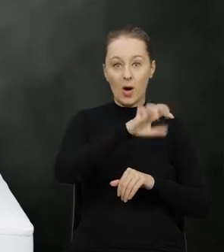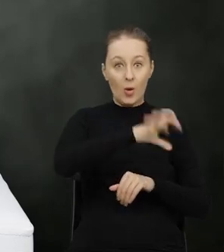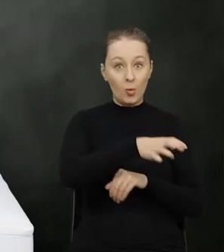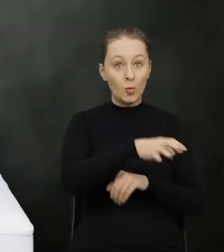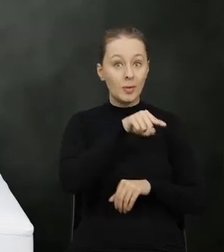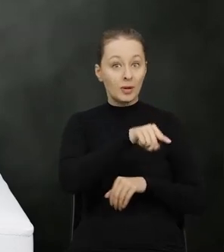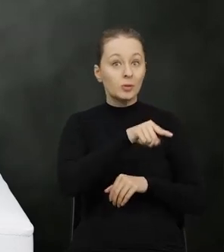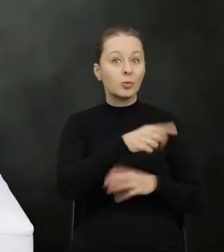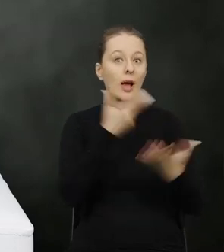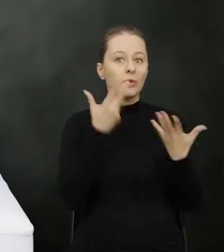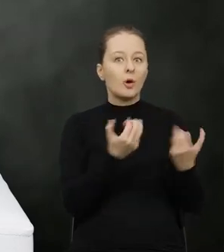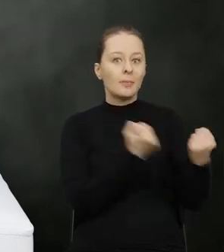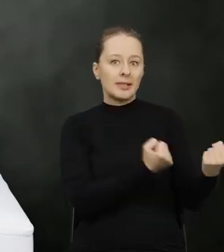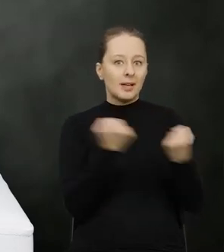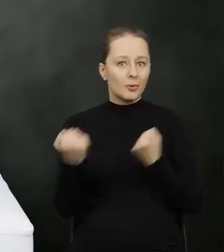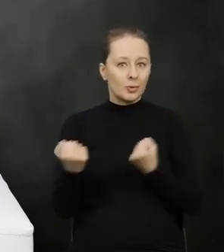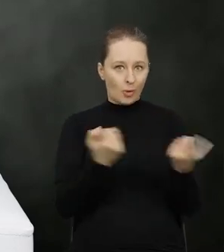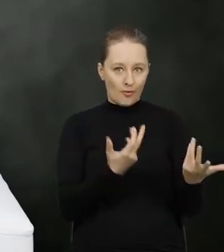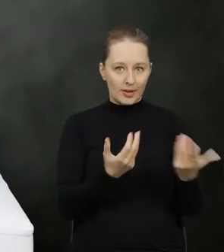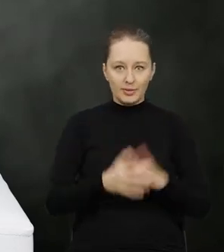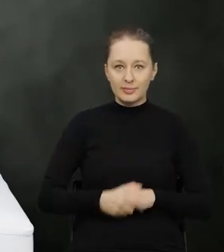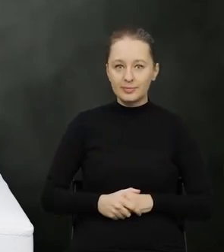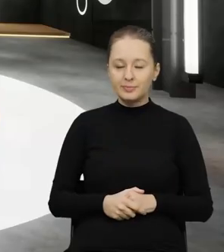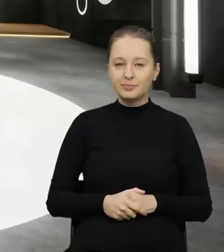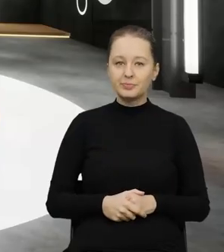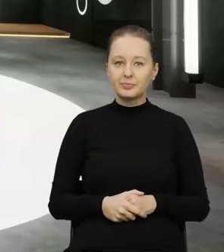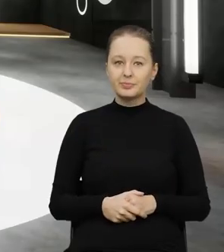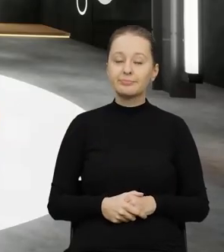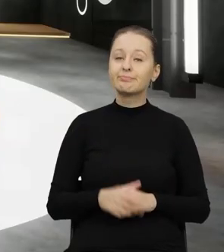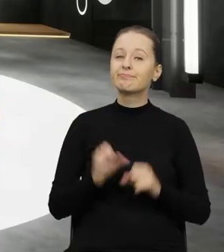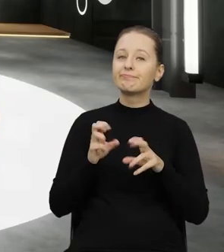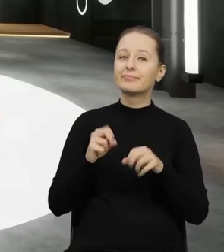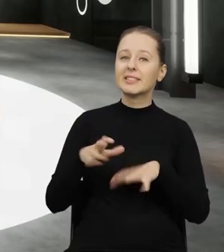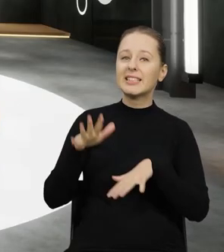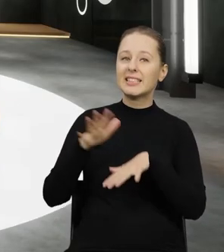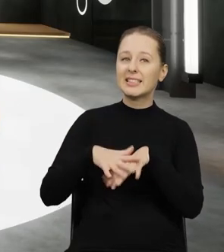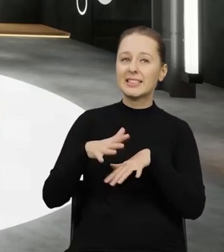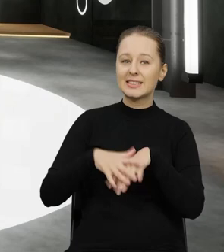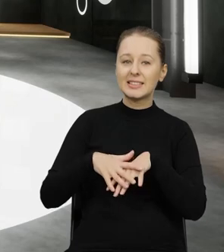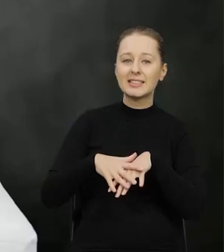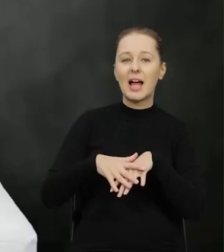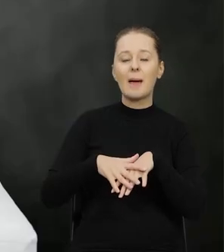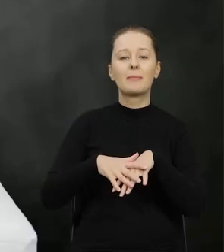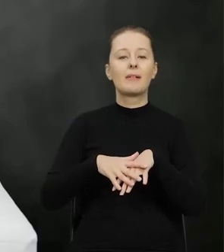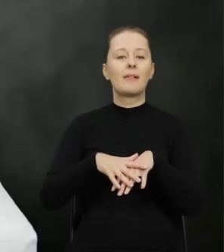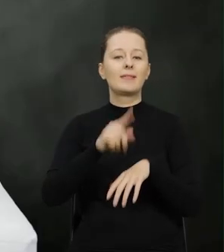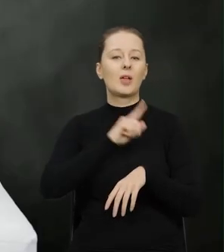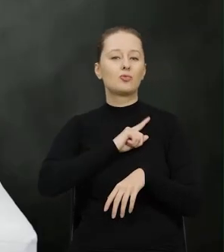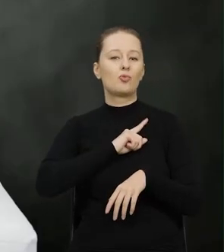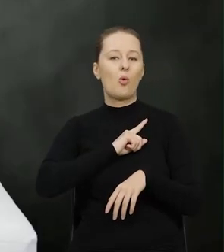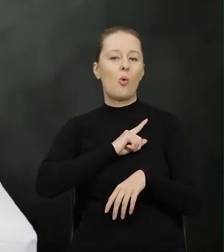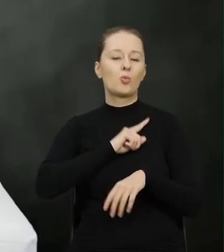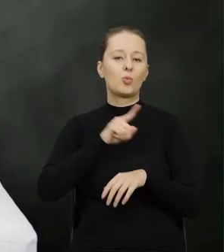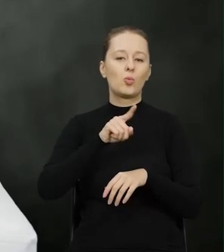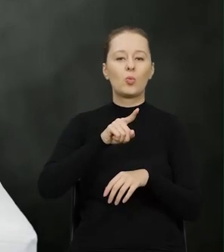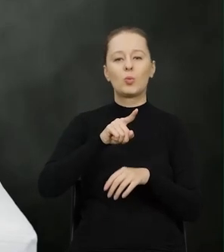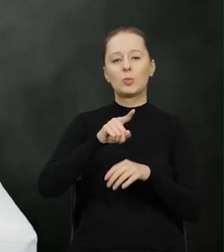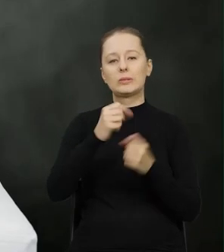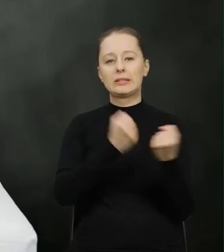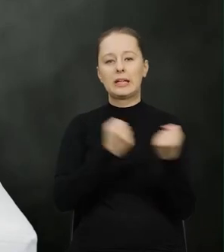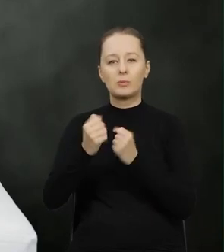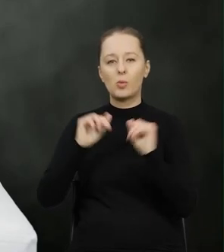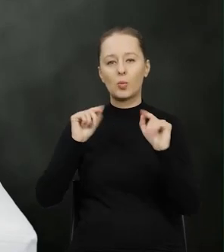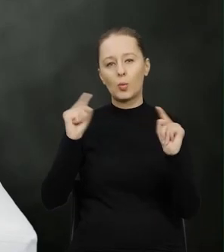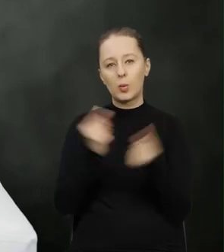tych podmiotach, które takie odpady chcą transportować. Tak, system elektronicznego nadzoru transportu, czyli w